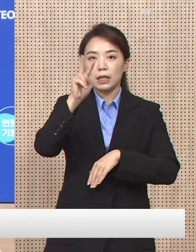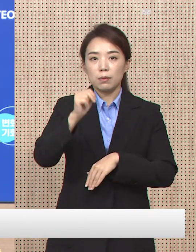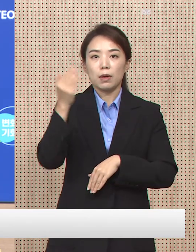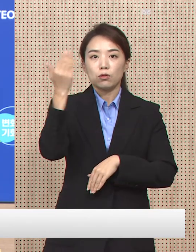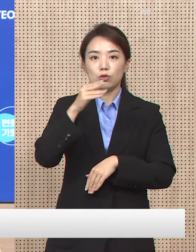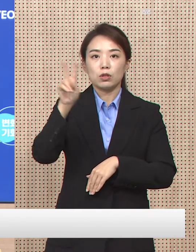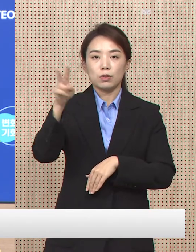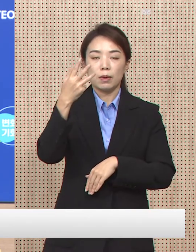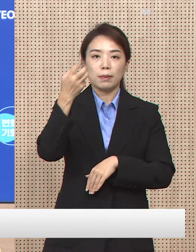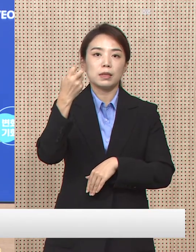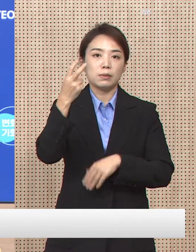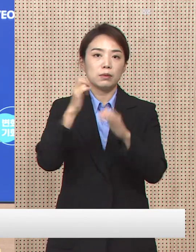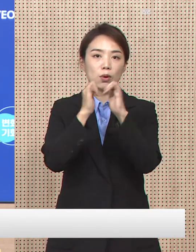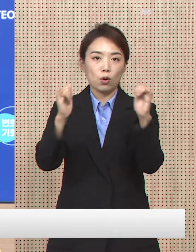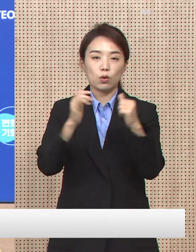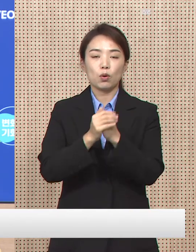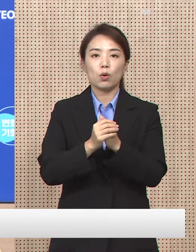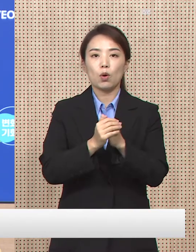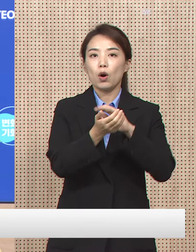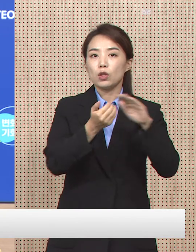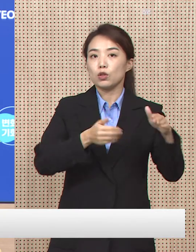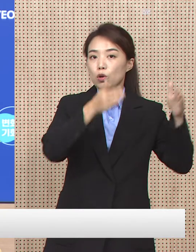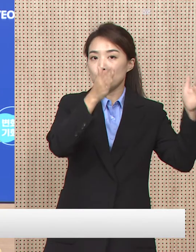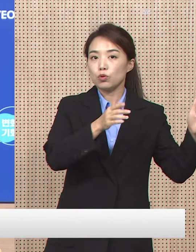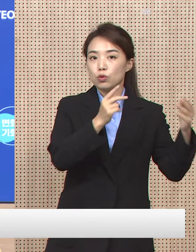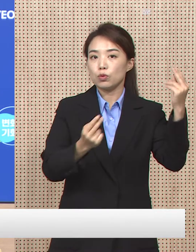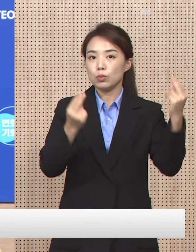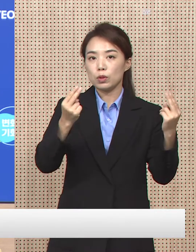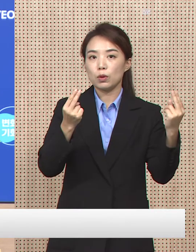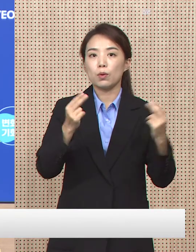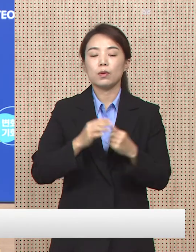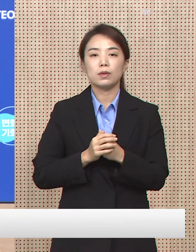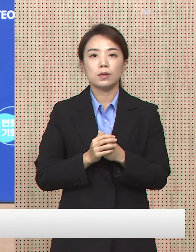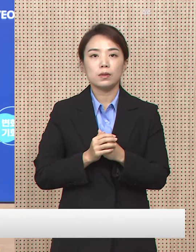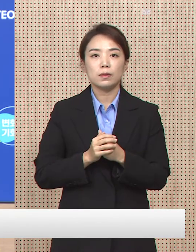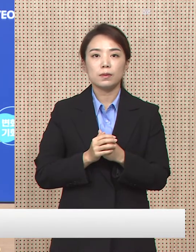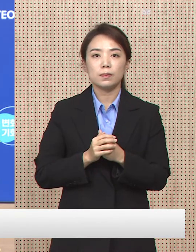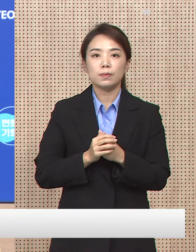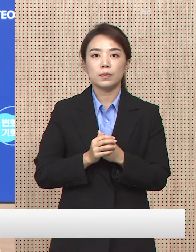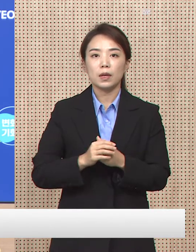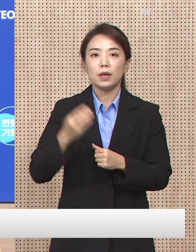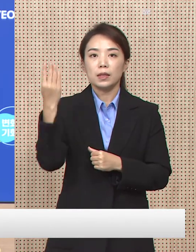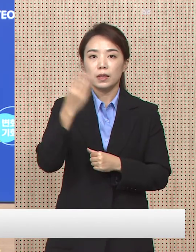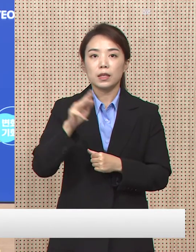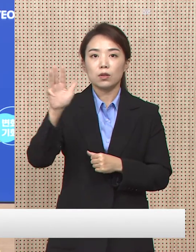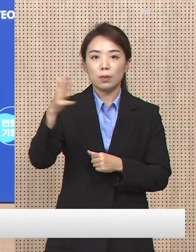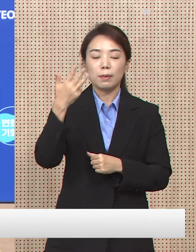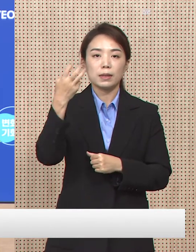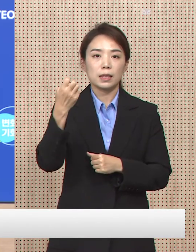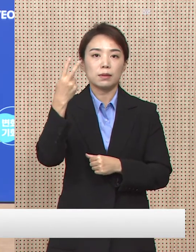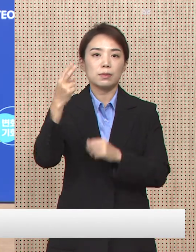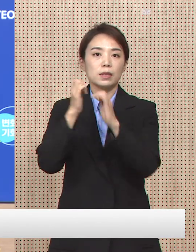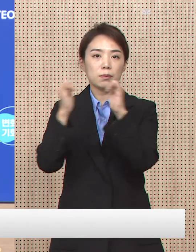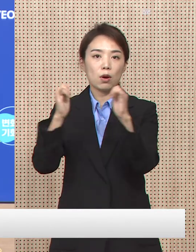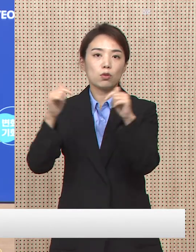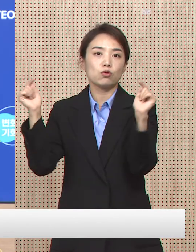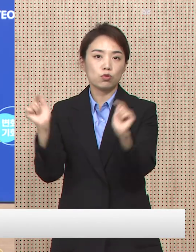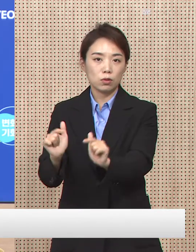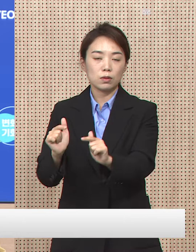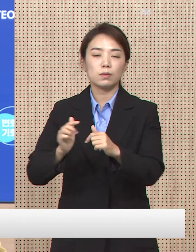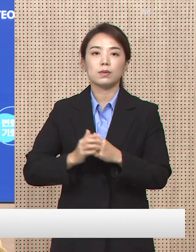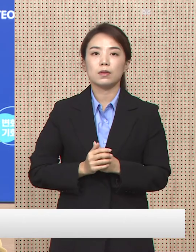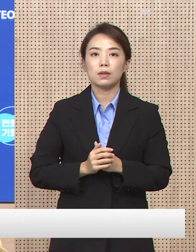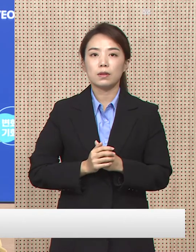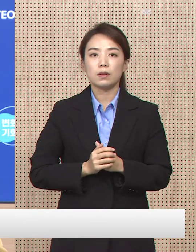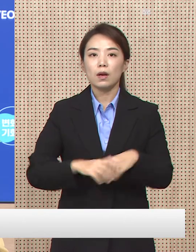,822명으로 전주에 3만 4,664명 대비 4,842명 감소하였습니다.